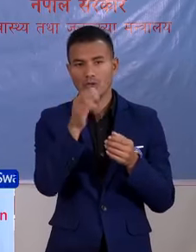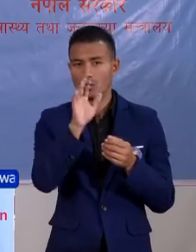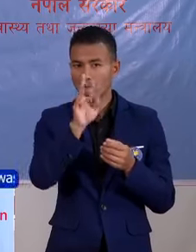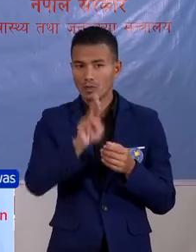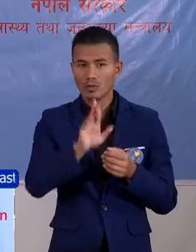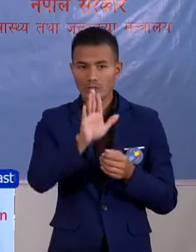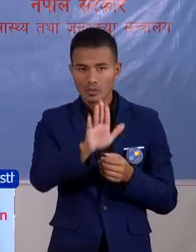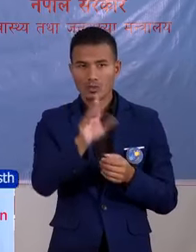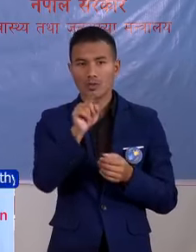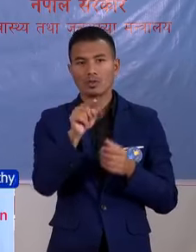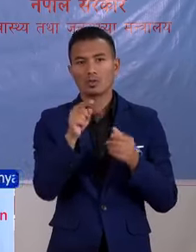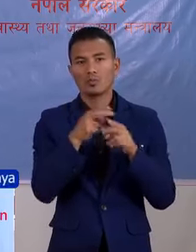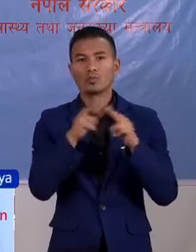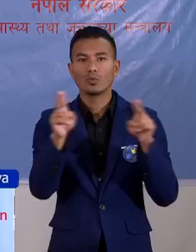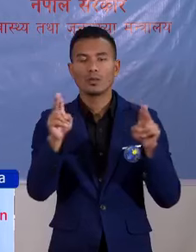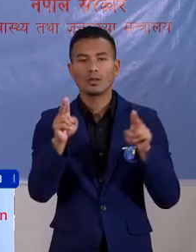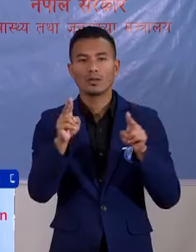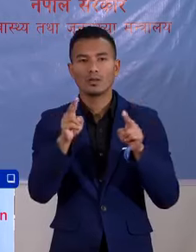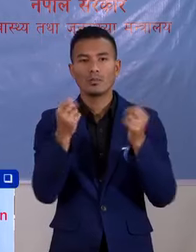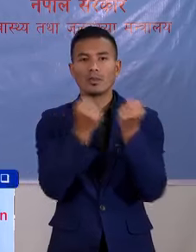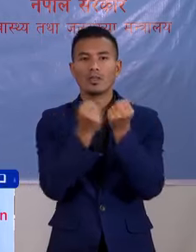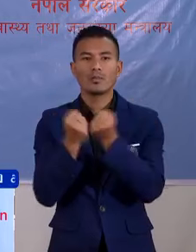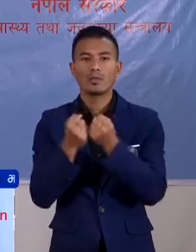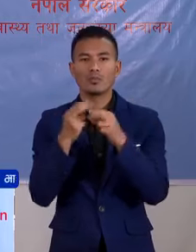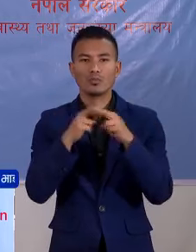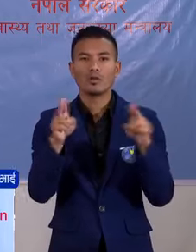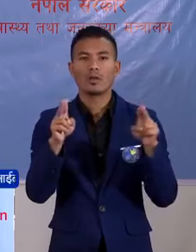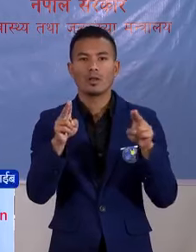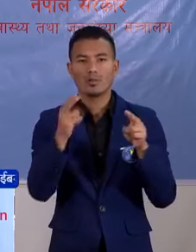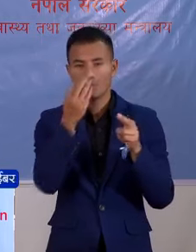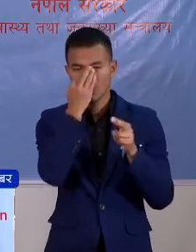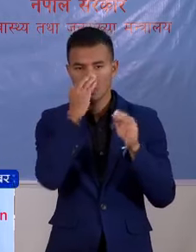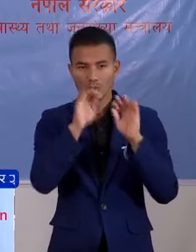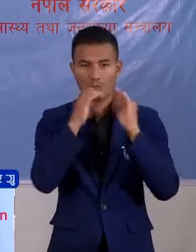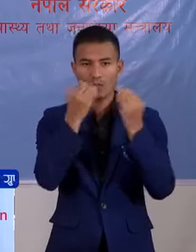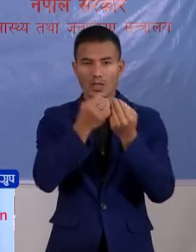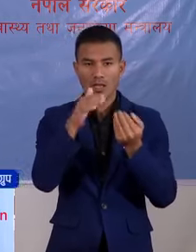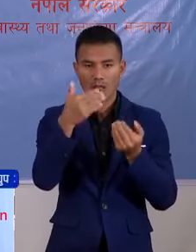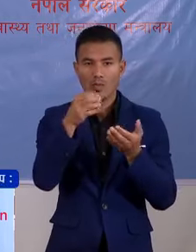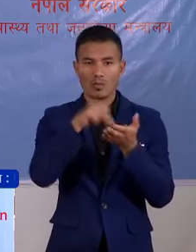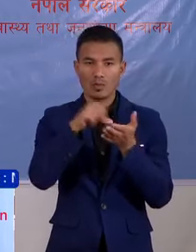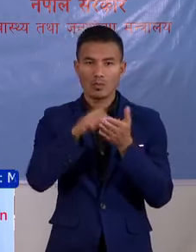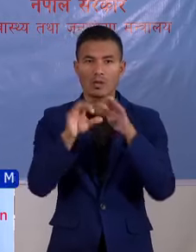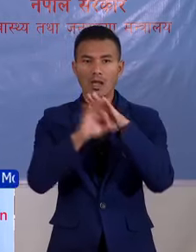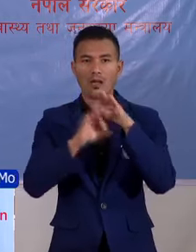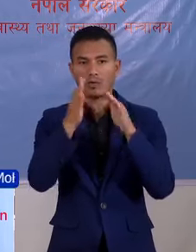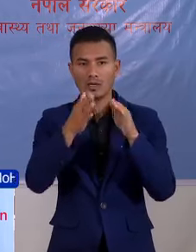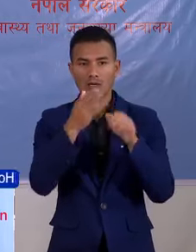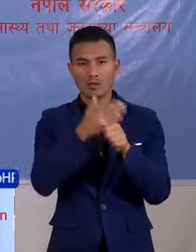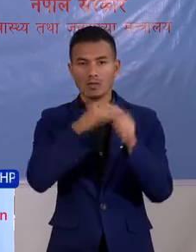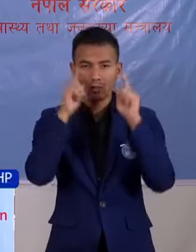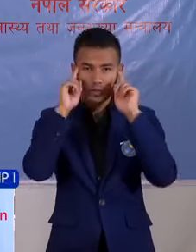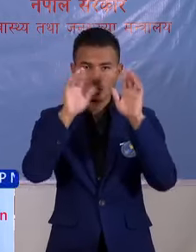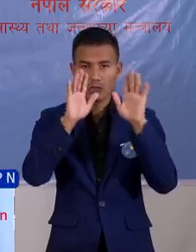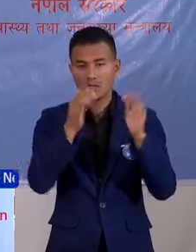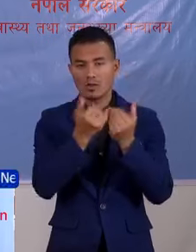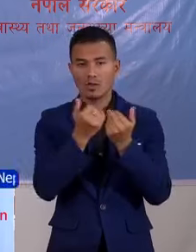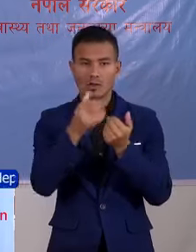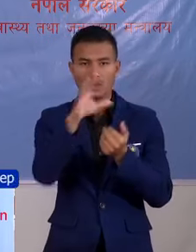अवस्ता चाहा और एसको पूर्ण रुपमा लोगडाउन को पूर्ण रुपमा मुस्लिम समुदायलाई पटक पटक आयोगले चाहिए सचेत गराई रहागा